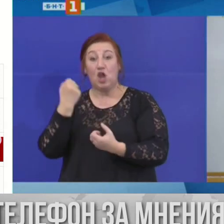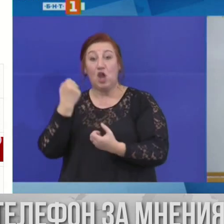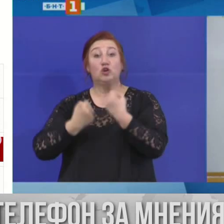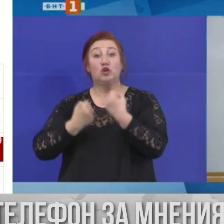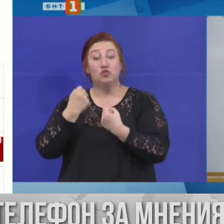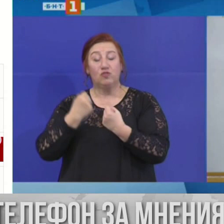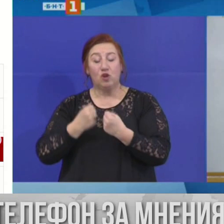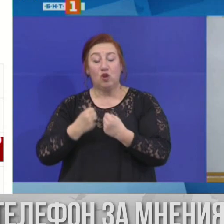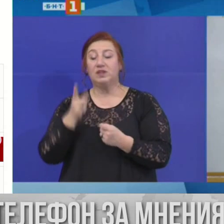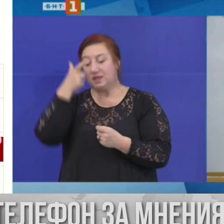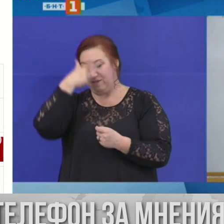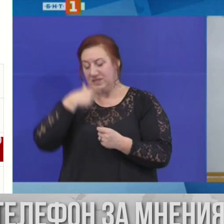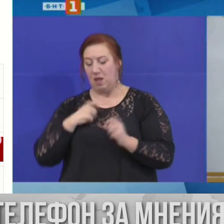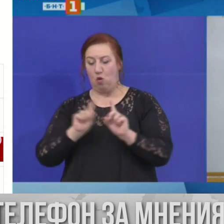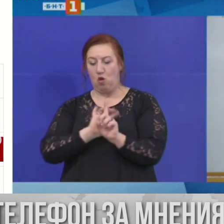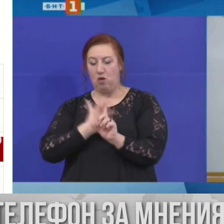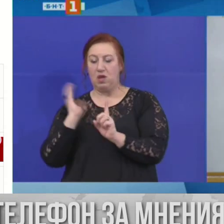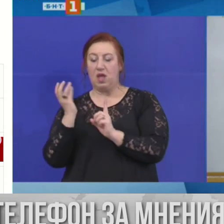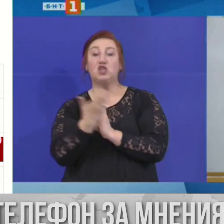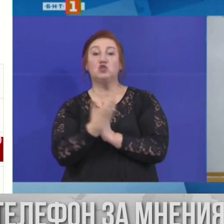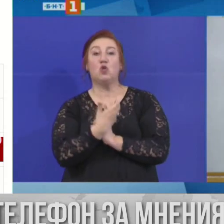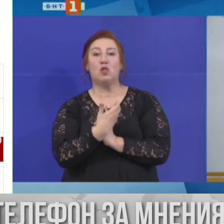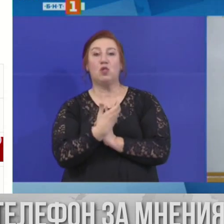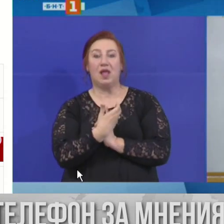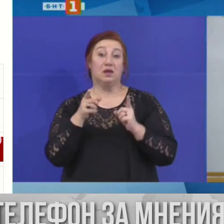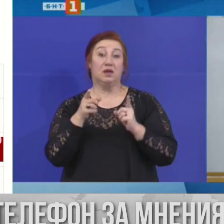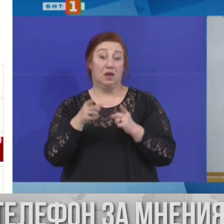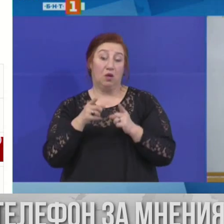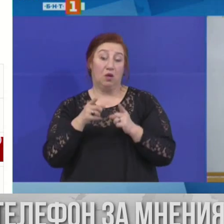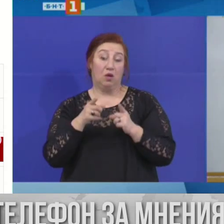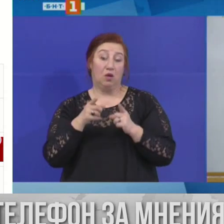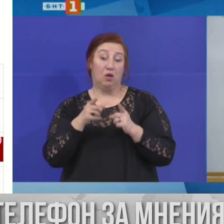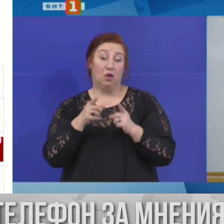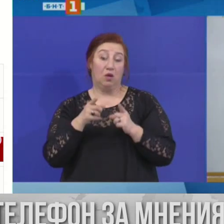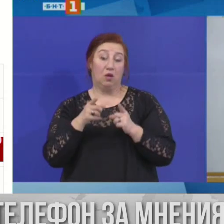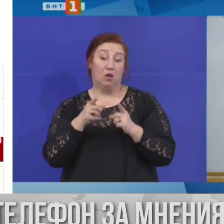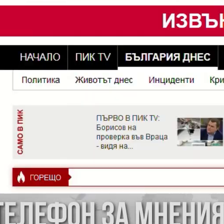поставят в самоизолация, самоизолация, която да бъде контролирана.